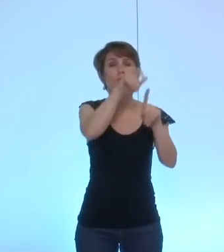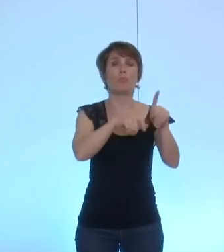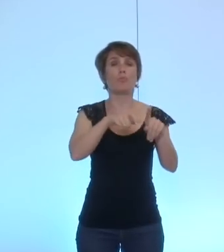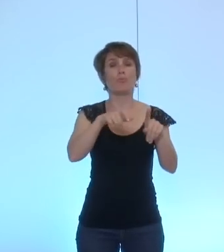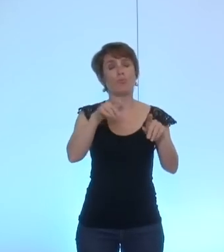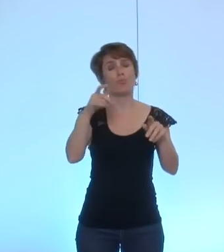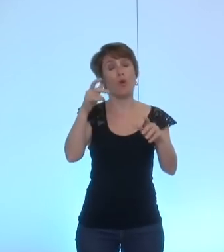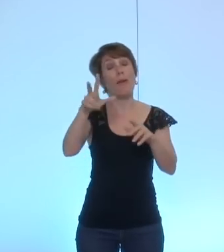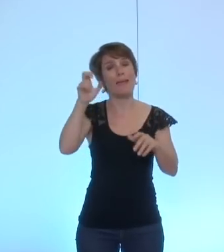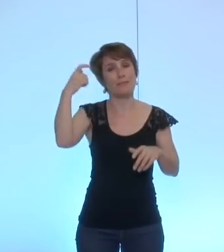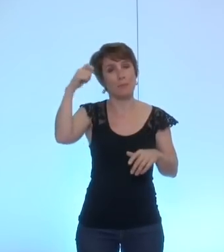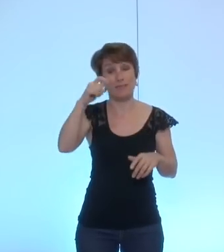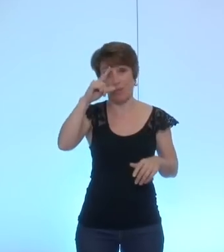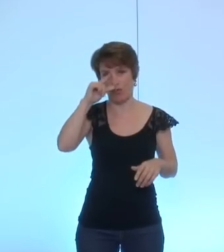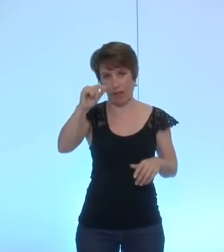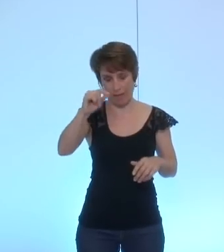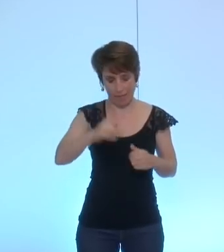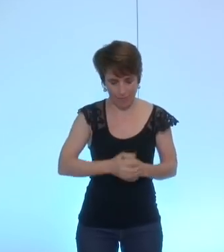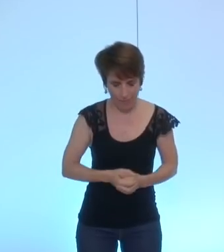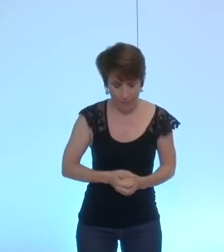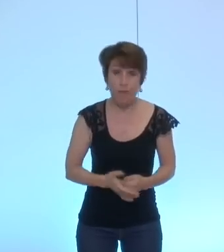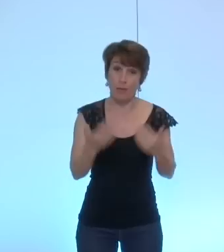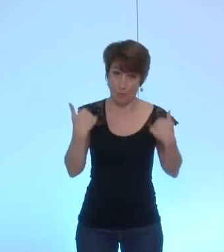son son conseiller pour les affaires